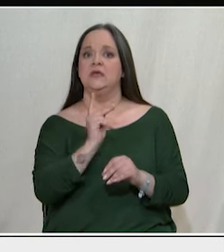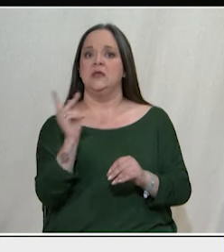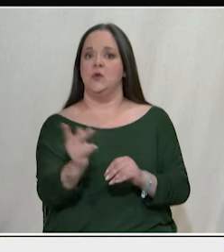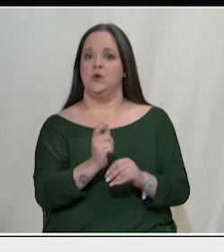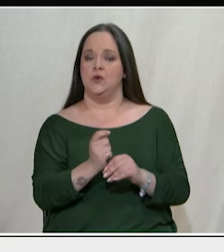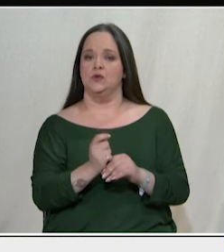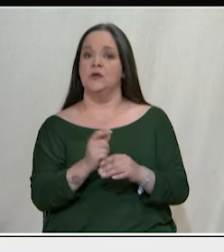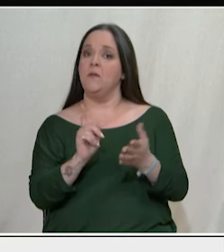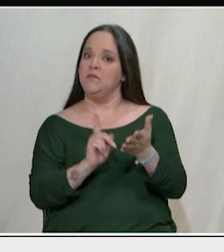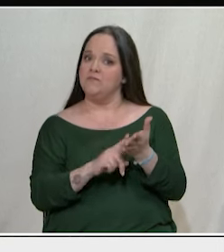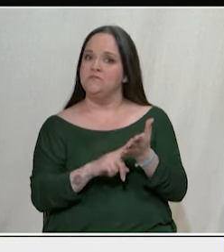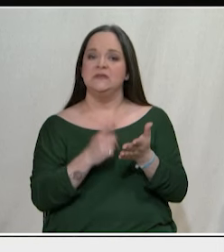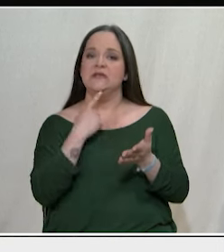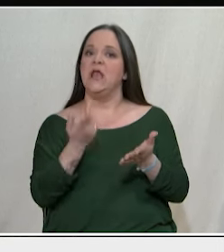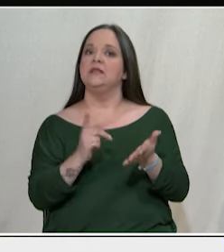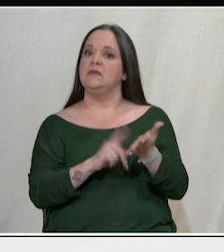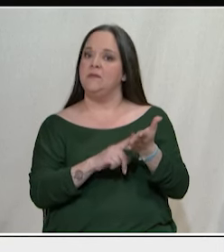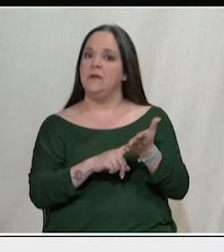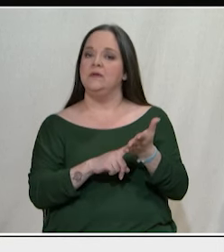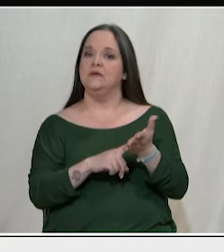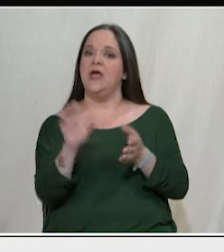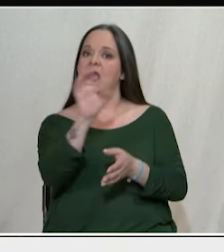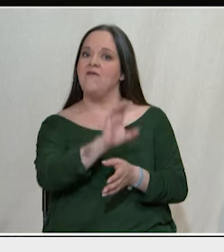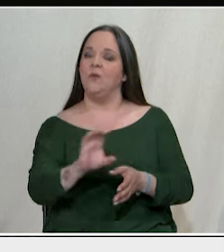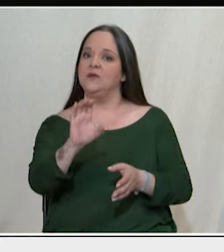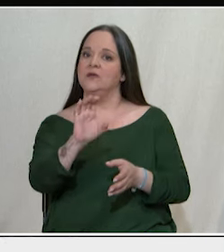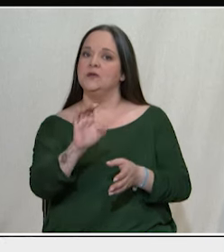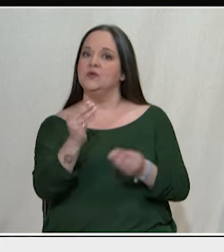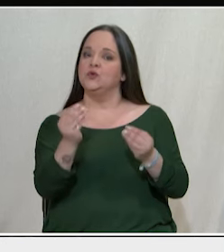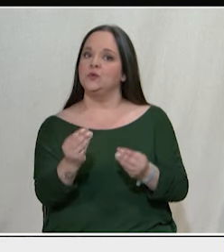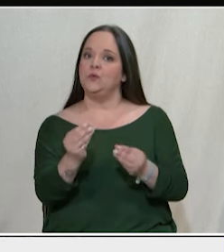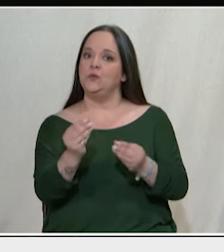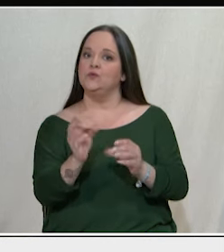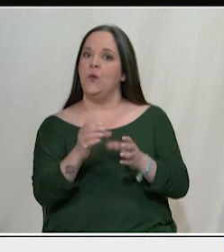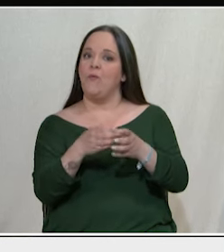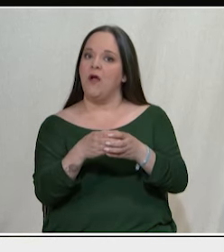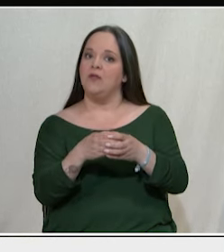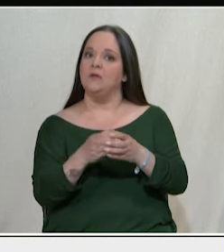ένα σχήμα ευρωπαϊκό έτσι ώστε να μπορεί να πανεμβαίνει και στις εθνικές οικονομίες, αν χρειάζεται.